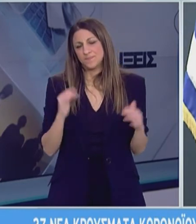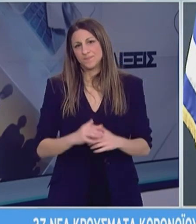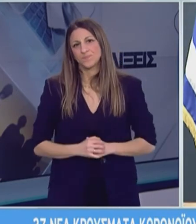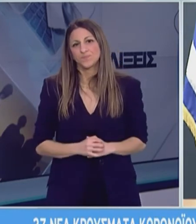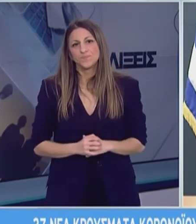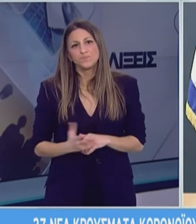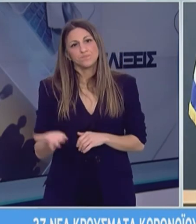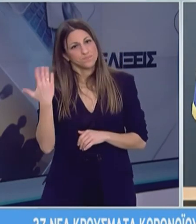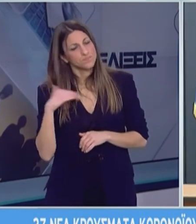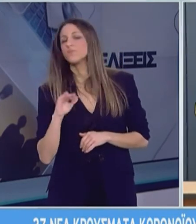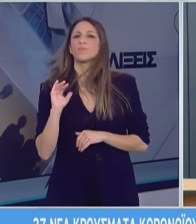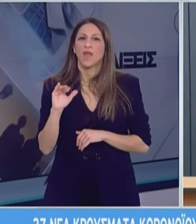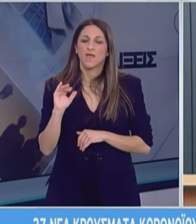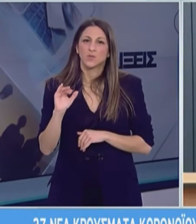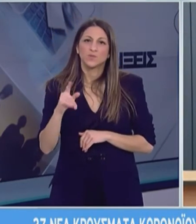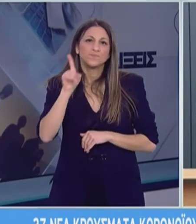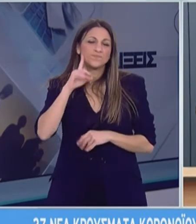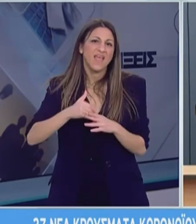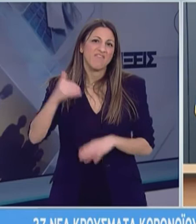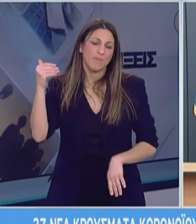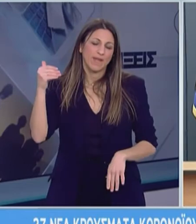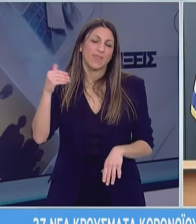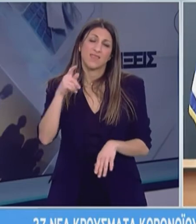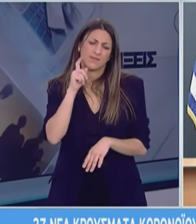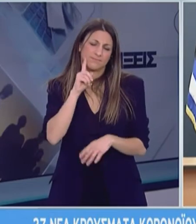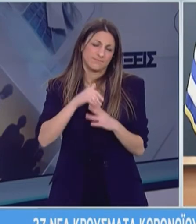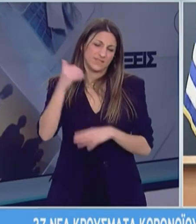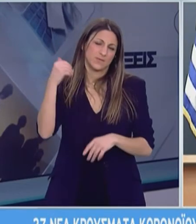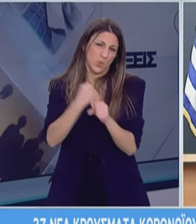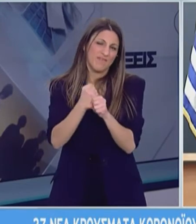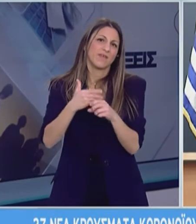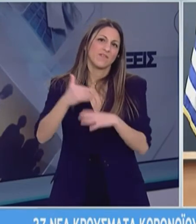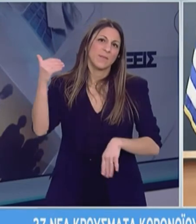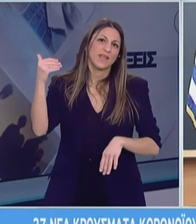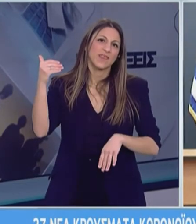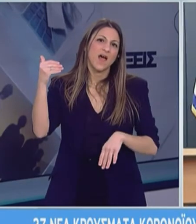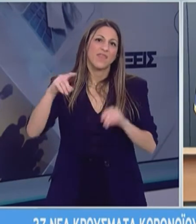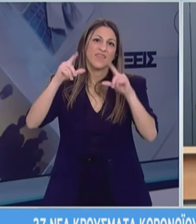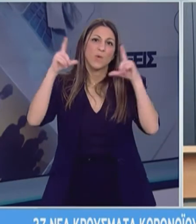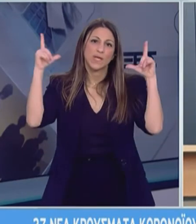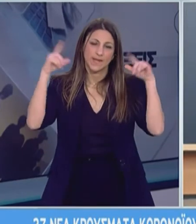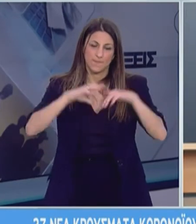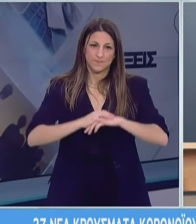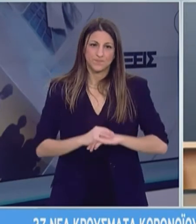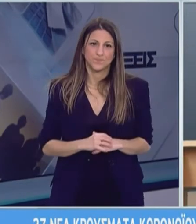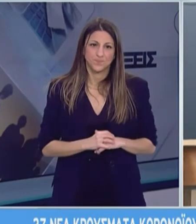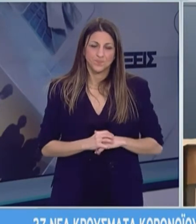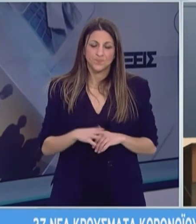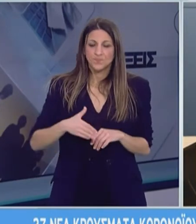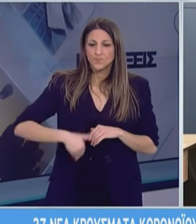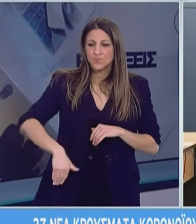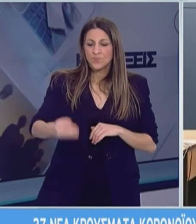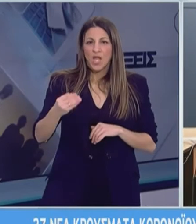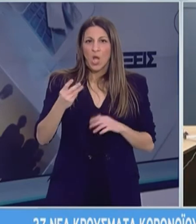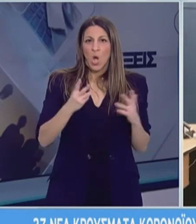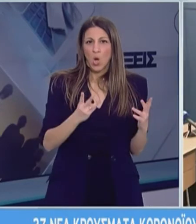Επόμενη ερώτηση από την κυρία Μελά και την Εφημερία Δημοκρατία. Κύριε Κοντοζαμάνη, ο κορονοϊός θα κυκλοφορεί έξω για τις επόμενες 8 έως 12